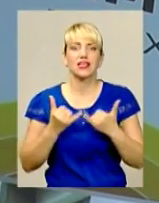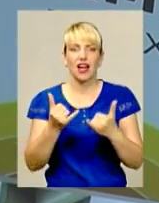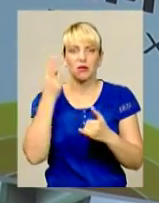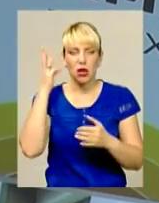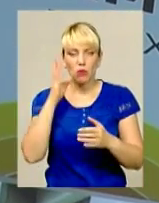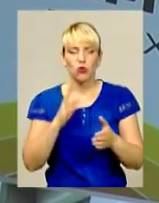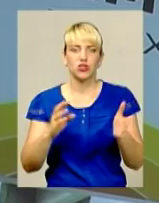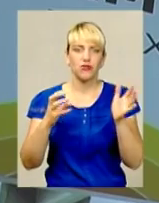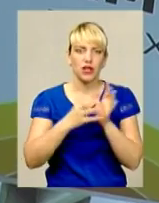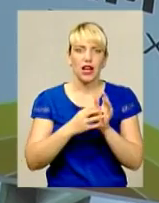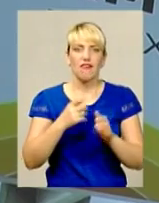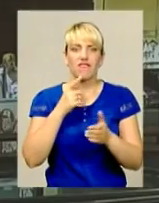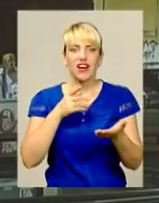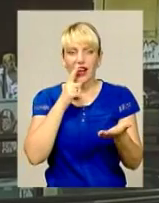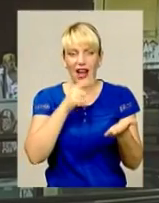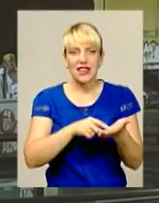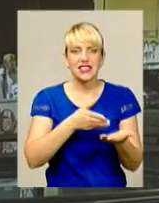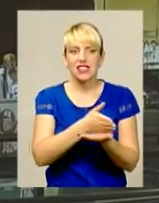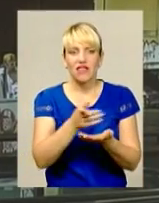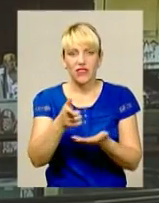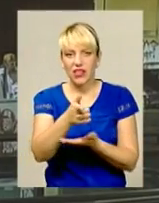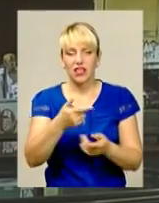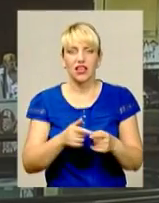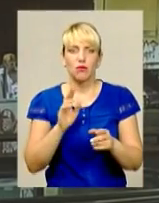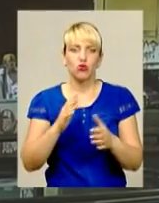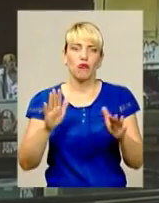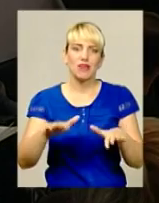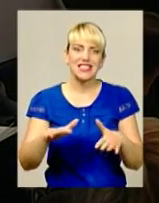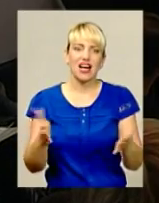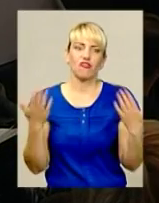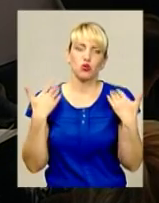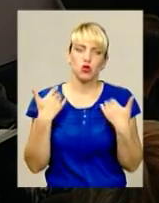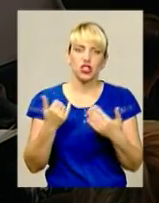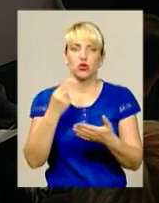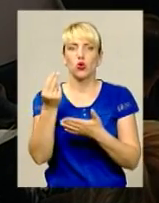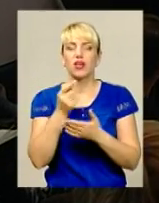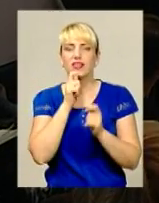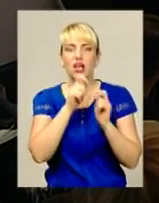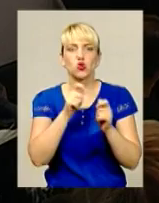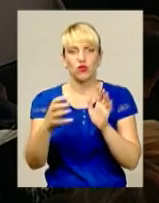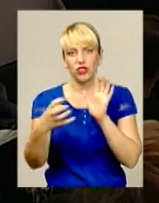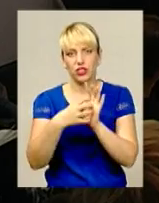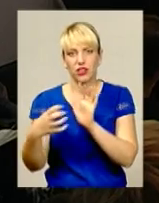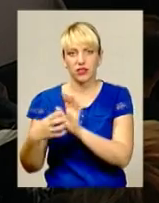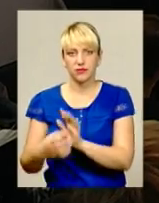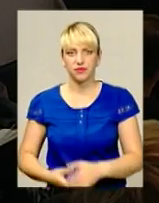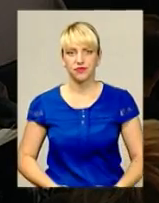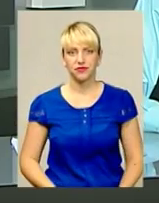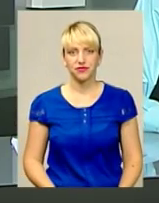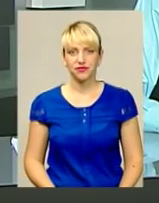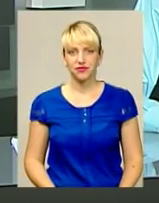вказівники, вони будуть зображені у місцях відпочинку та на сувенірах. Вікторія Паламар, Віктор Кривий для інформаційного випуску.